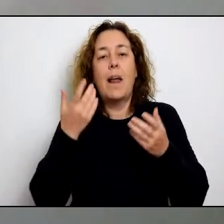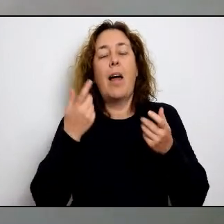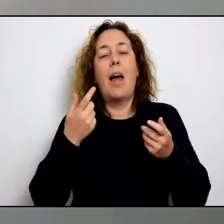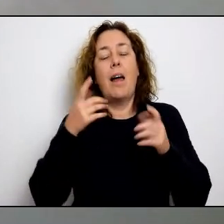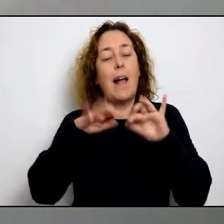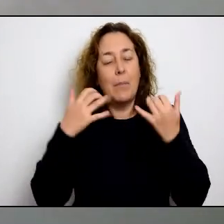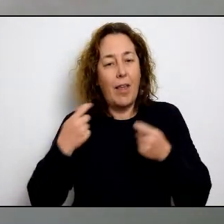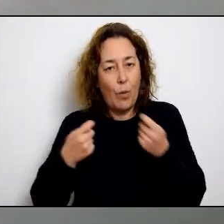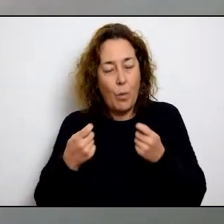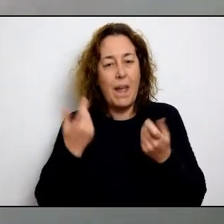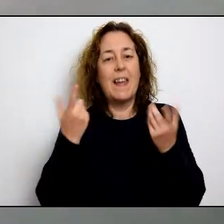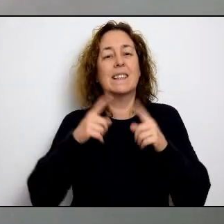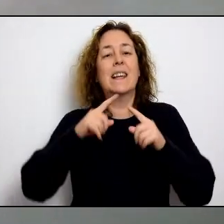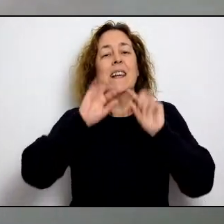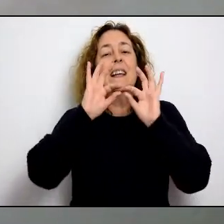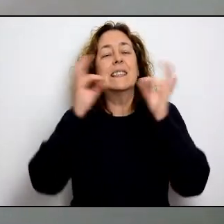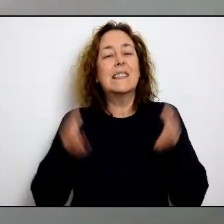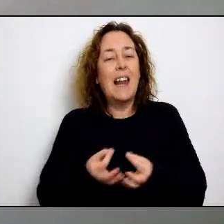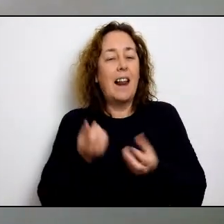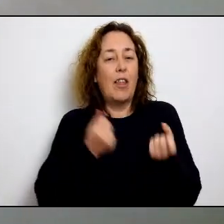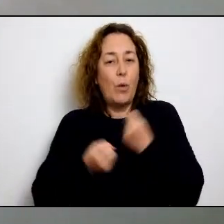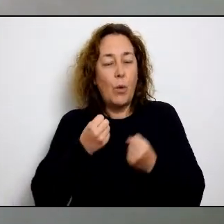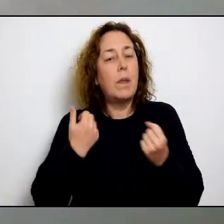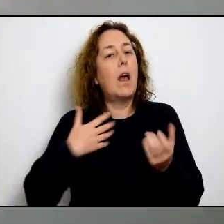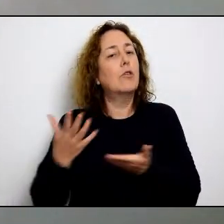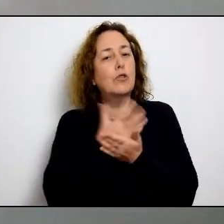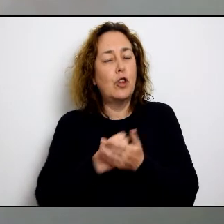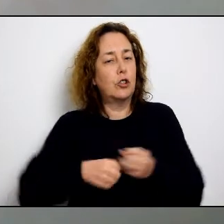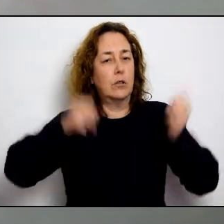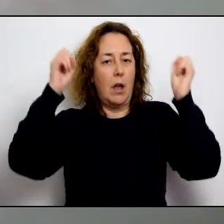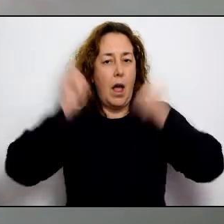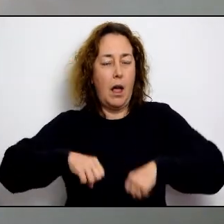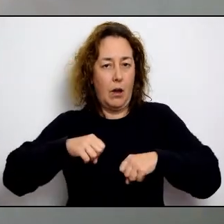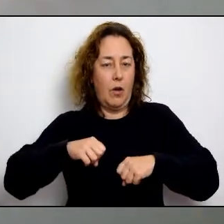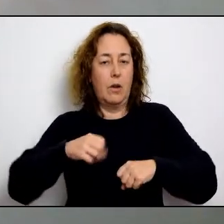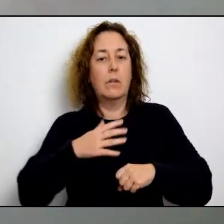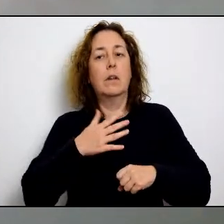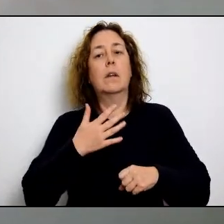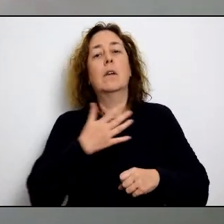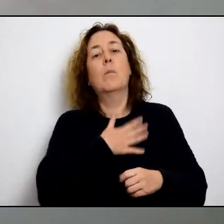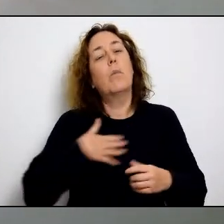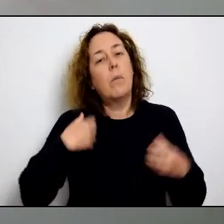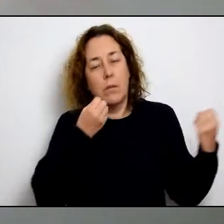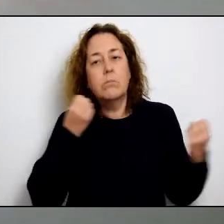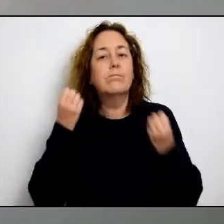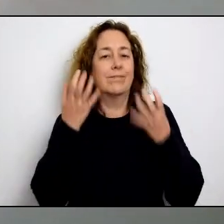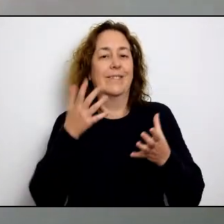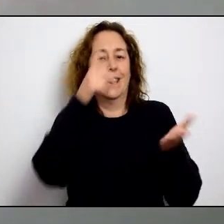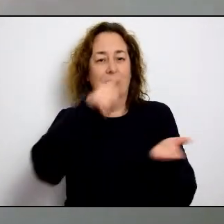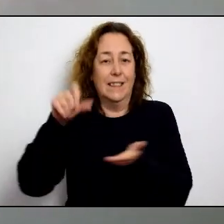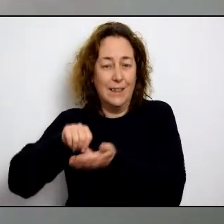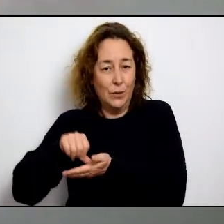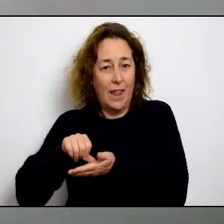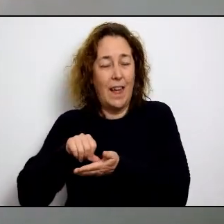a CAEP, a PIME i també a la Cambra de Comerç i al Cercle d'Economia per haver estat capaços, tots i totes, d